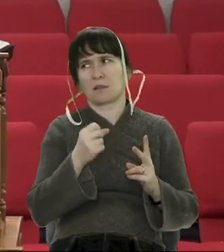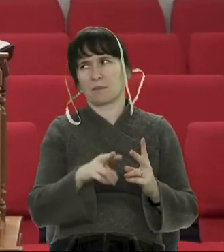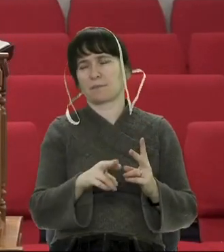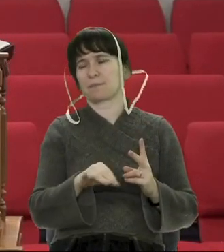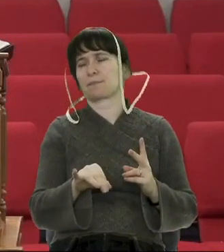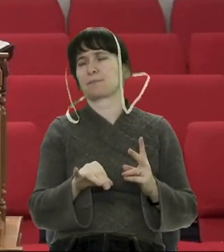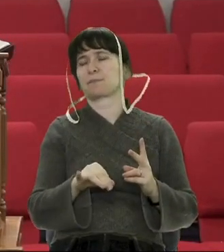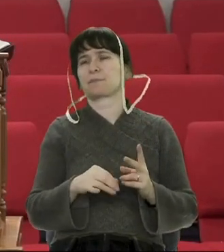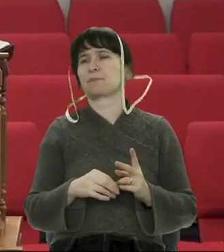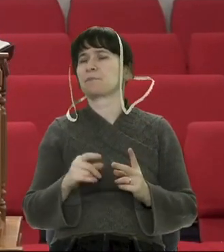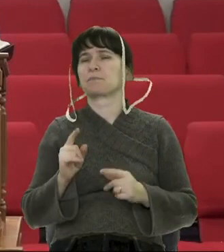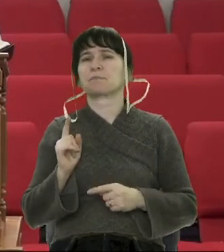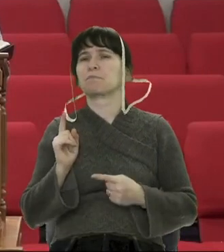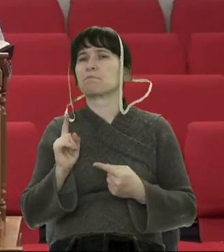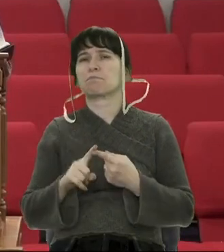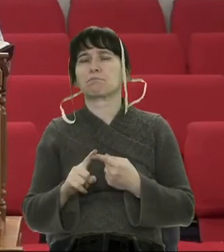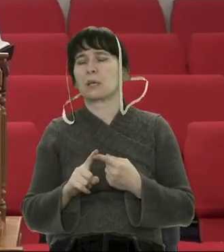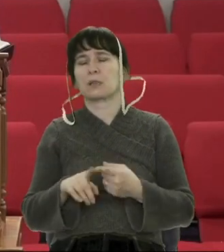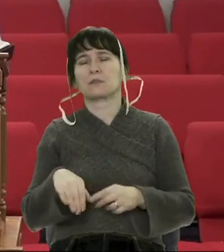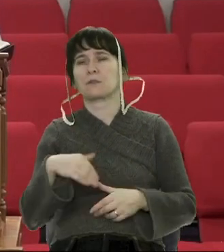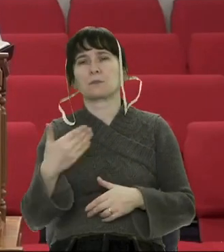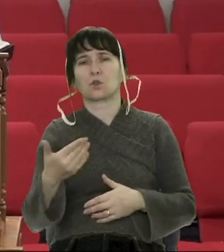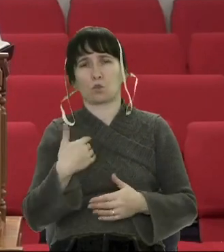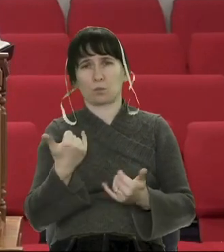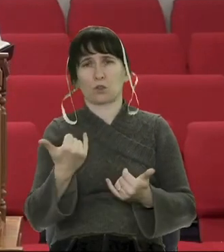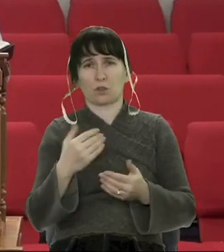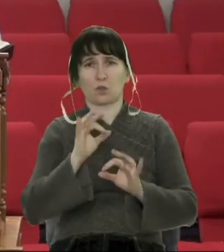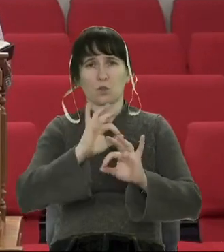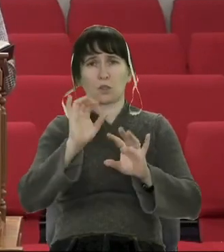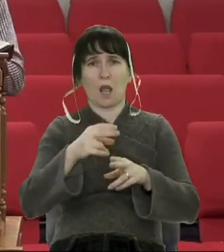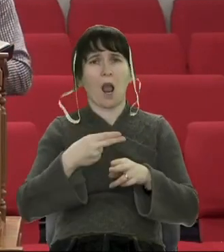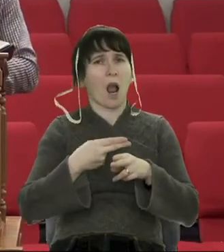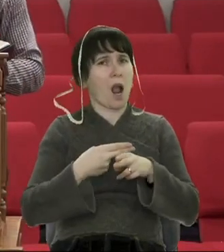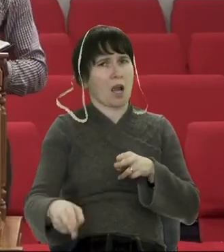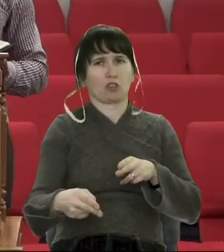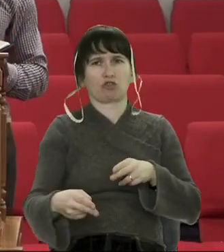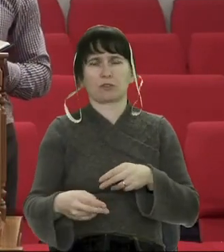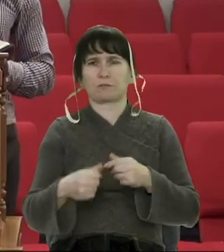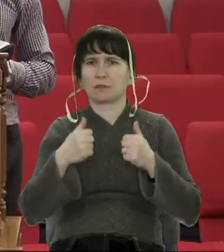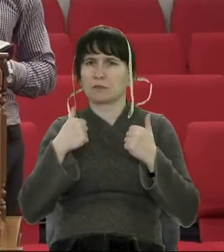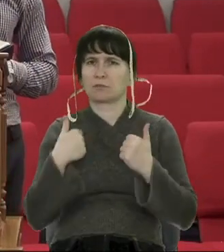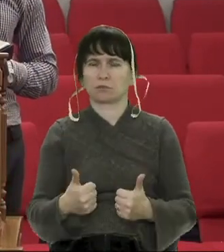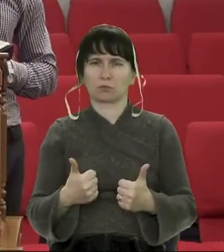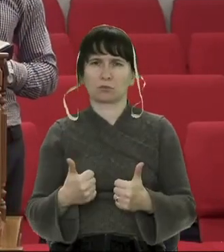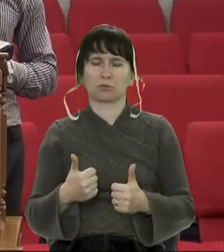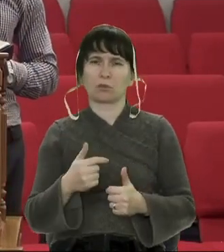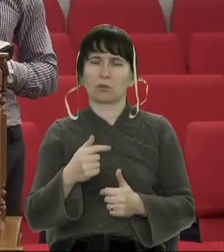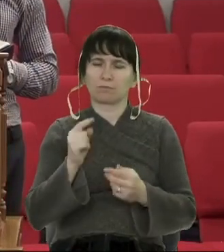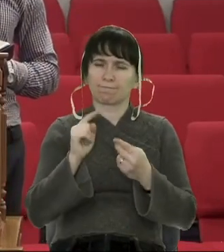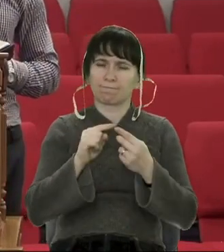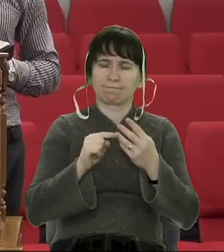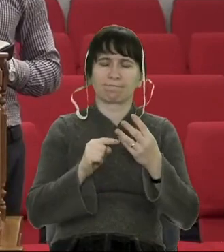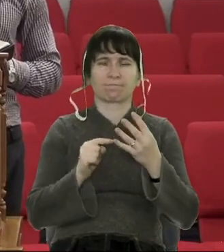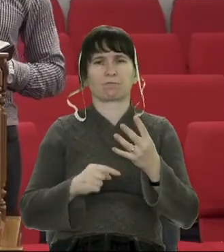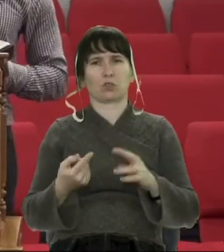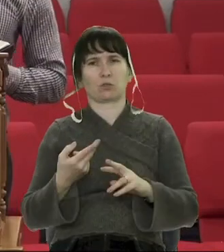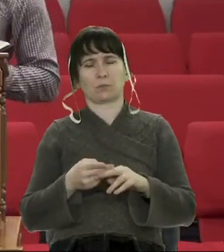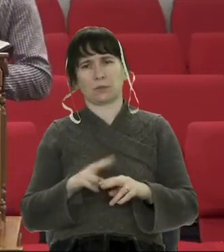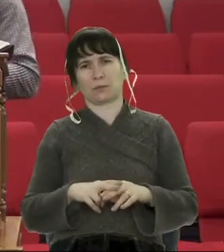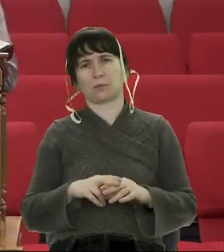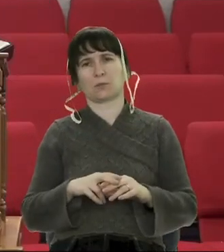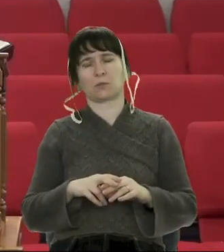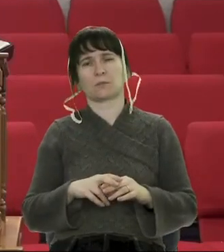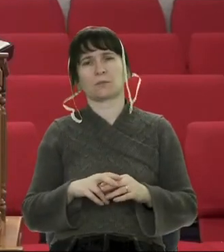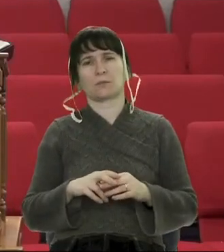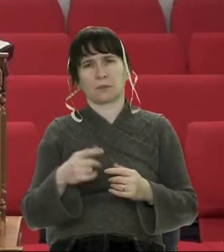характеристики надійної людини. Вміє визнавати свої помилки. Я